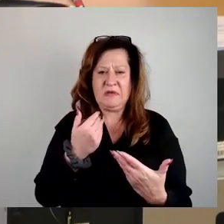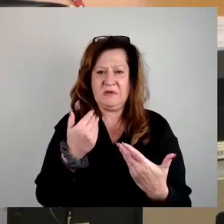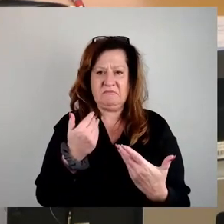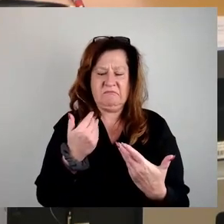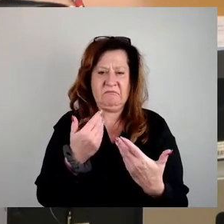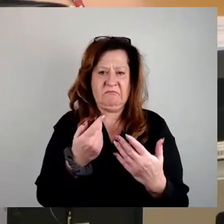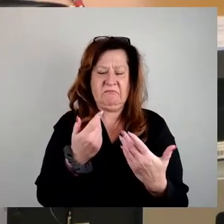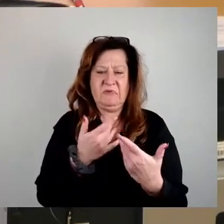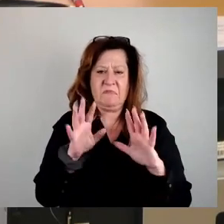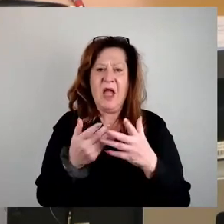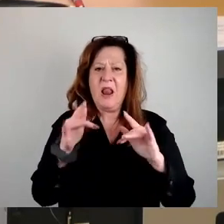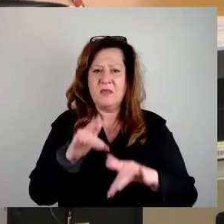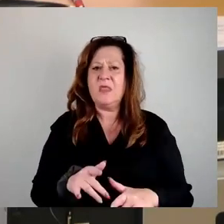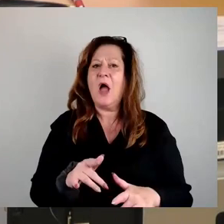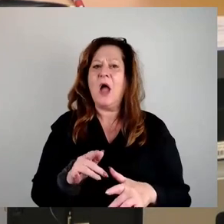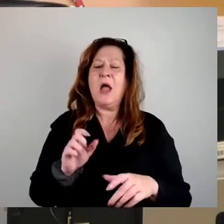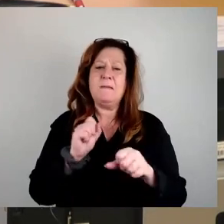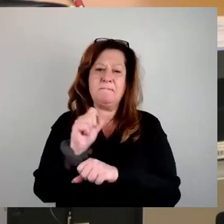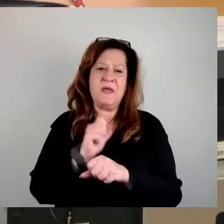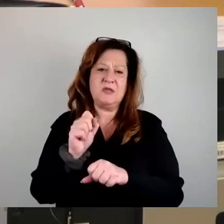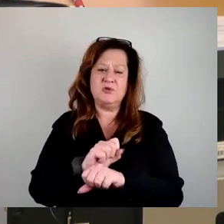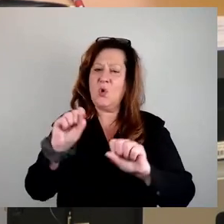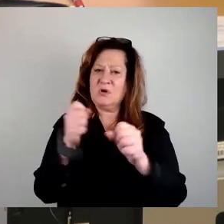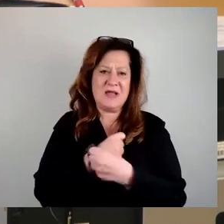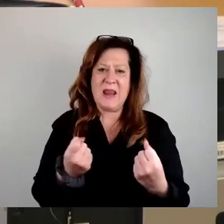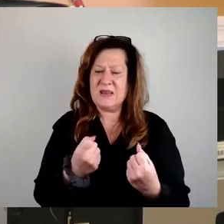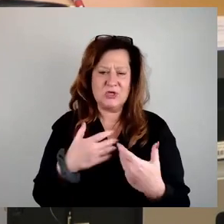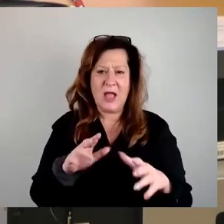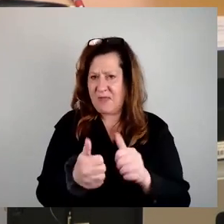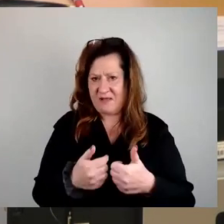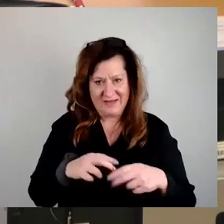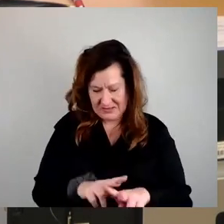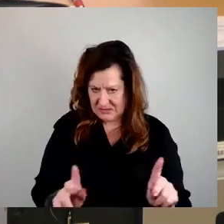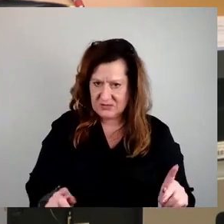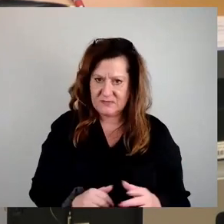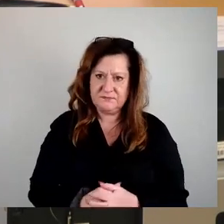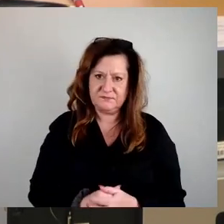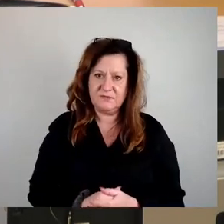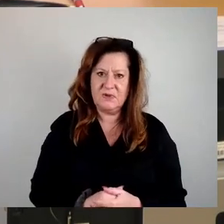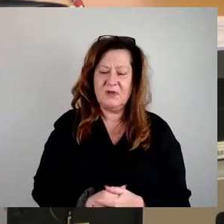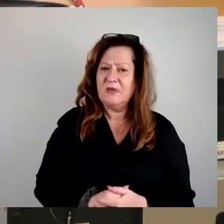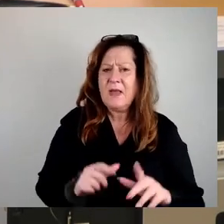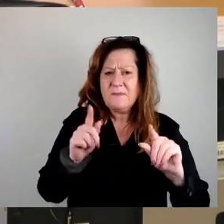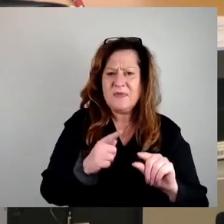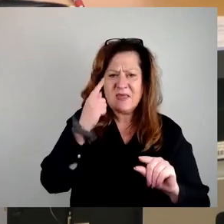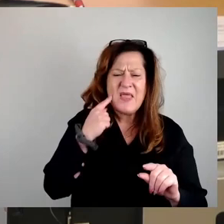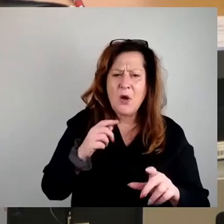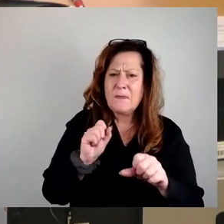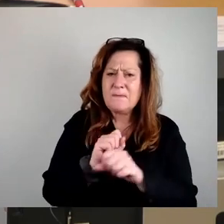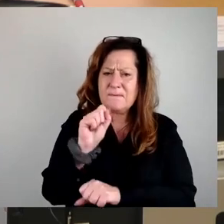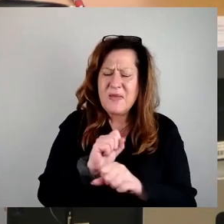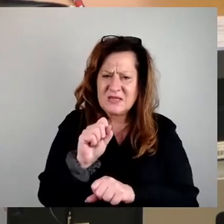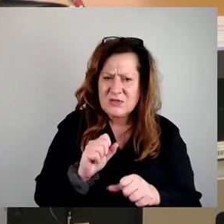Petition kann nicht abgeholfen werden, damit wir auch mal hier ein bisschen faktisch arbeiten. Es ist ein bisschen traurig, dass in der Petition von Petenten in